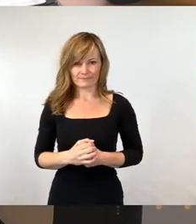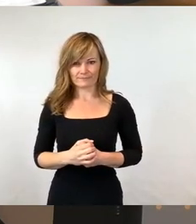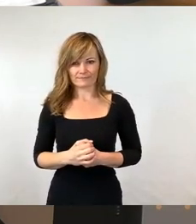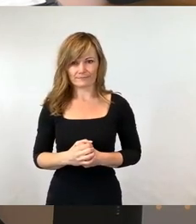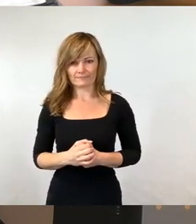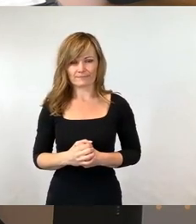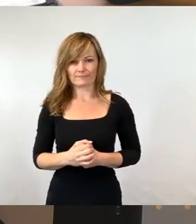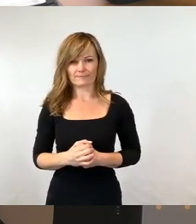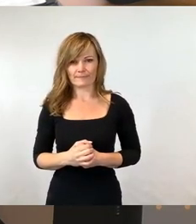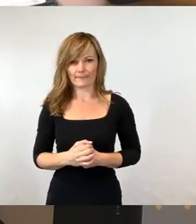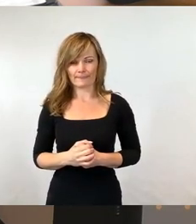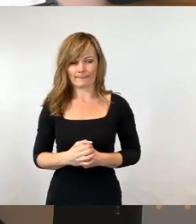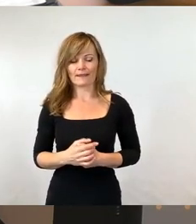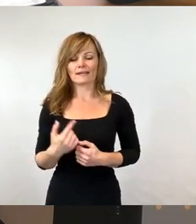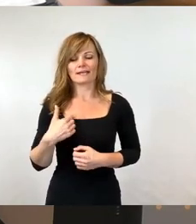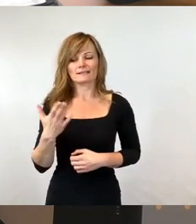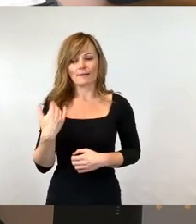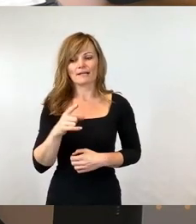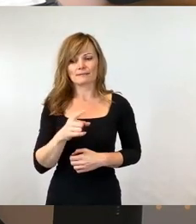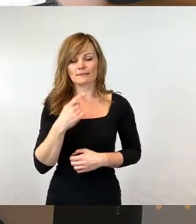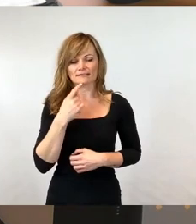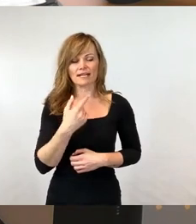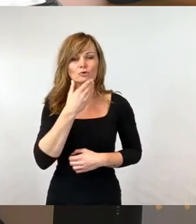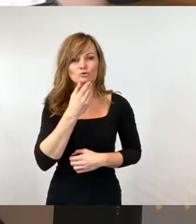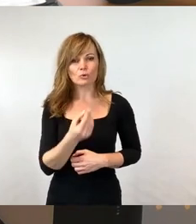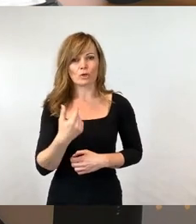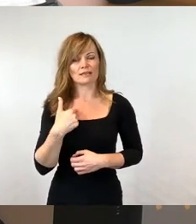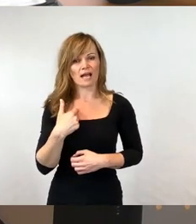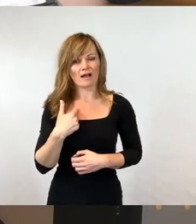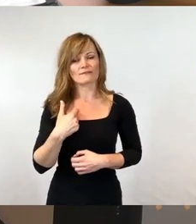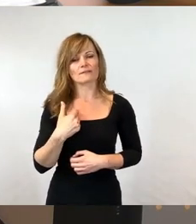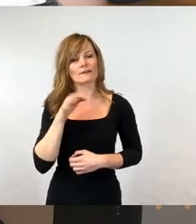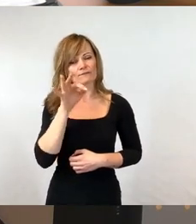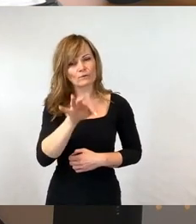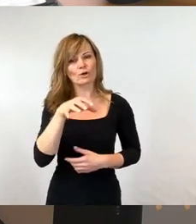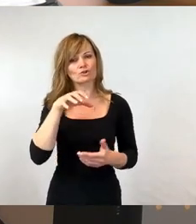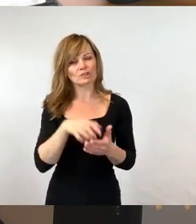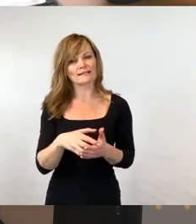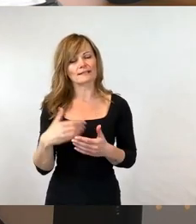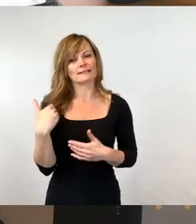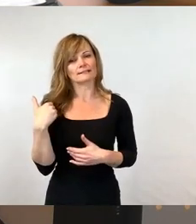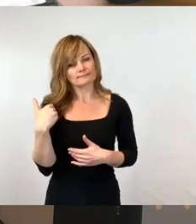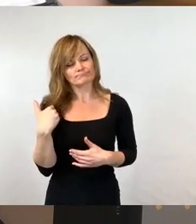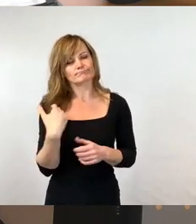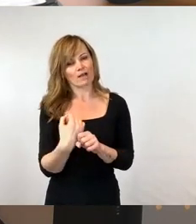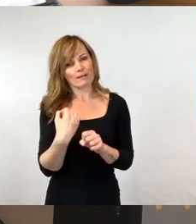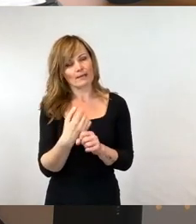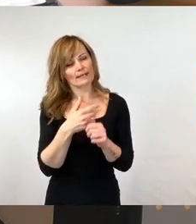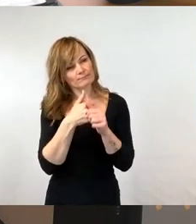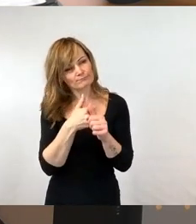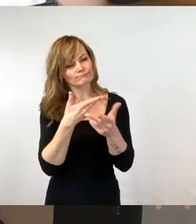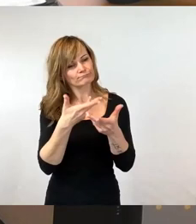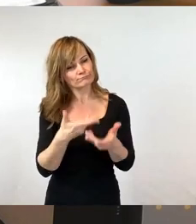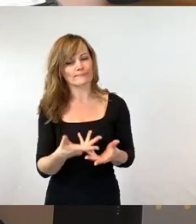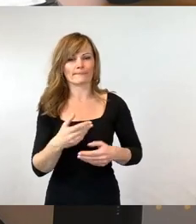Ich habe das immer als schön empfunden, hier dienen zu dürfen, dieser Stadt dienen zu dürfen, mit Ihnen zusammenzuarbeiten. Dass mein Herz für die